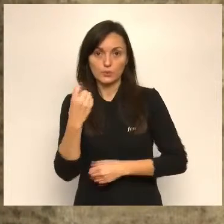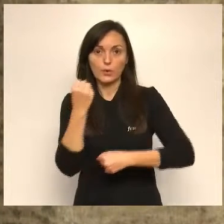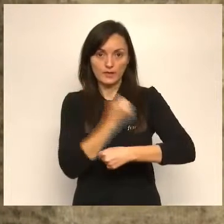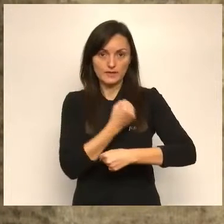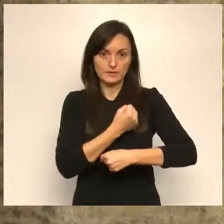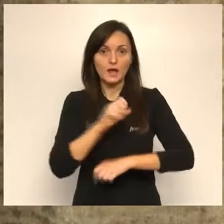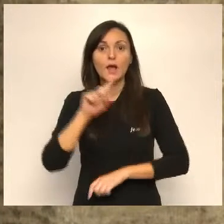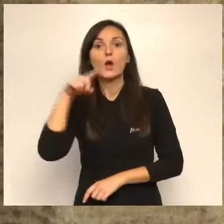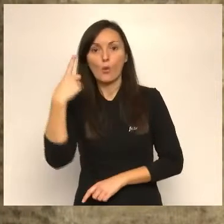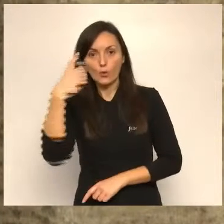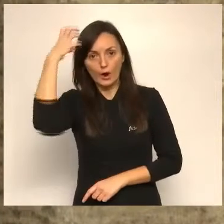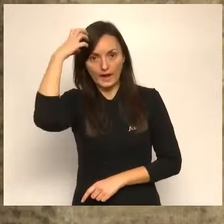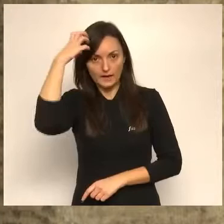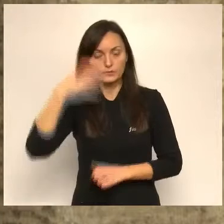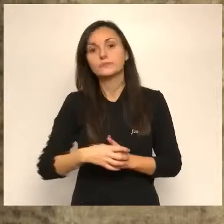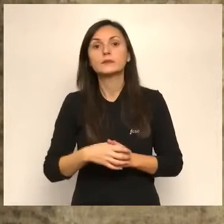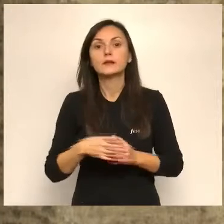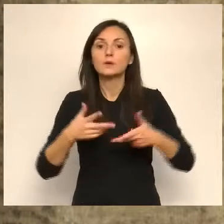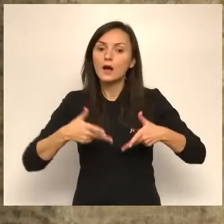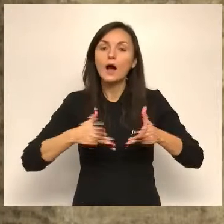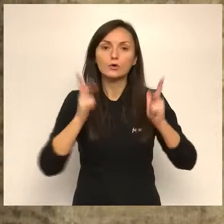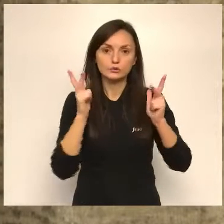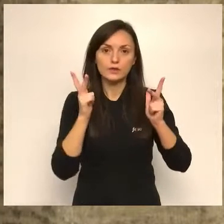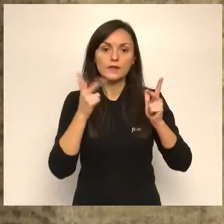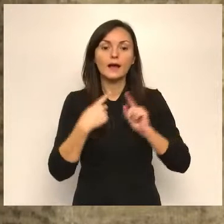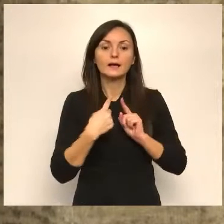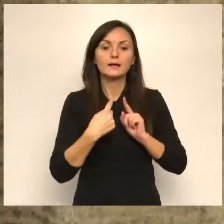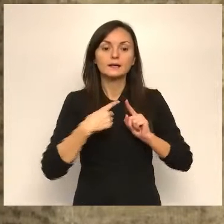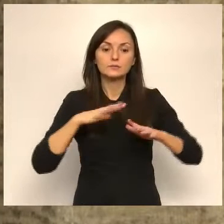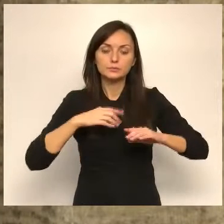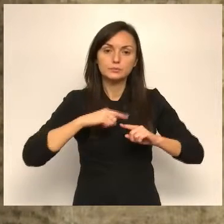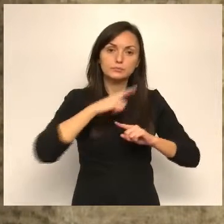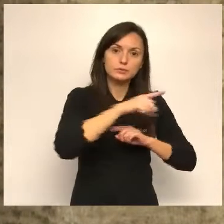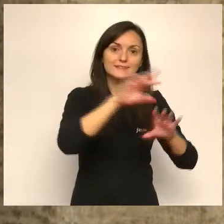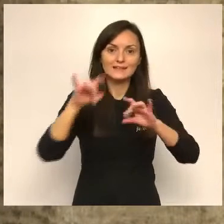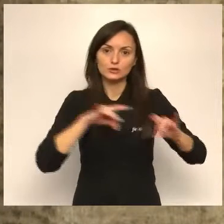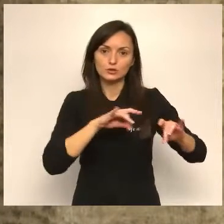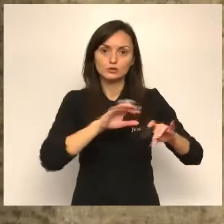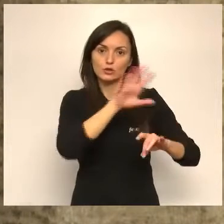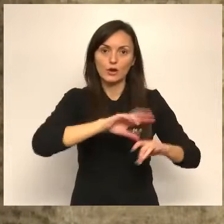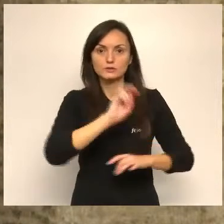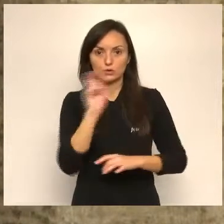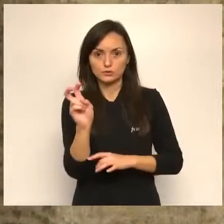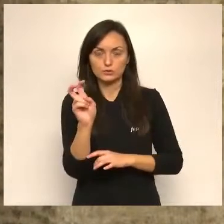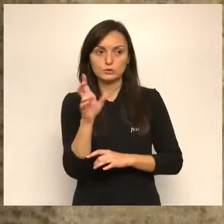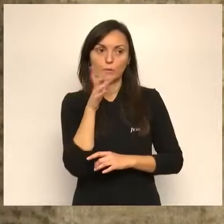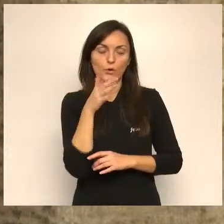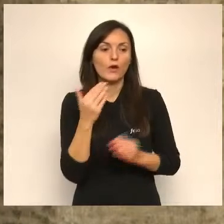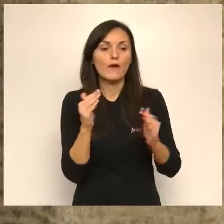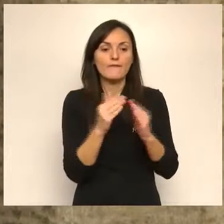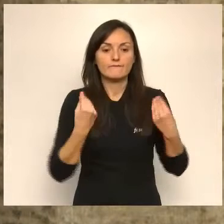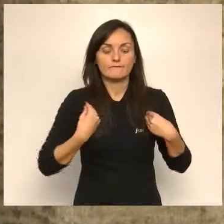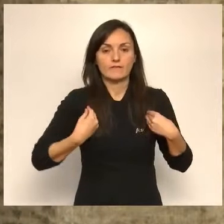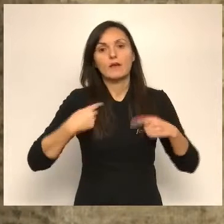desembre i 1 de gener s'autorigen també els desplaçaments a altres territoris que siguin lloc de residència habitual